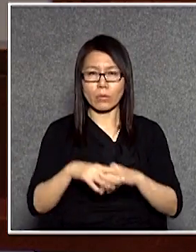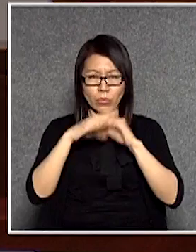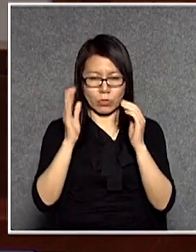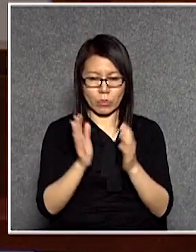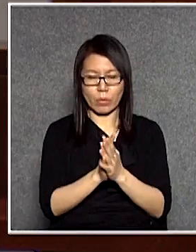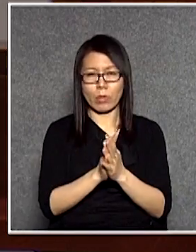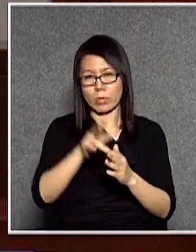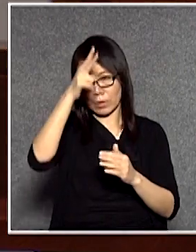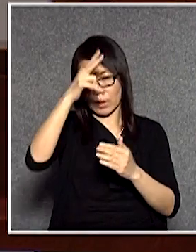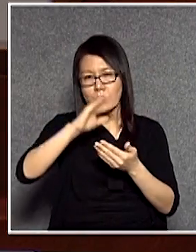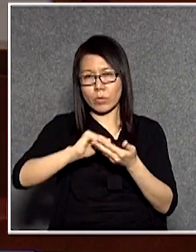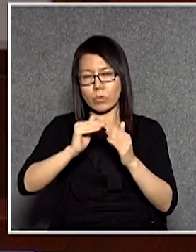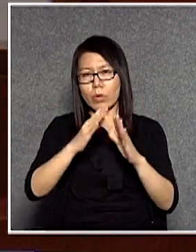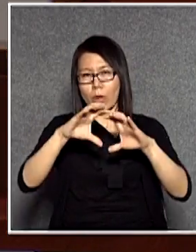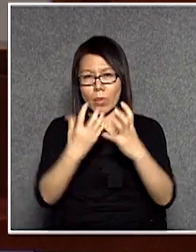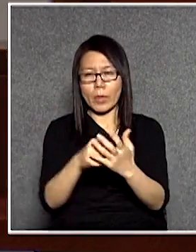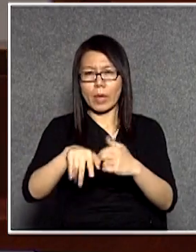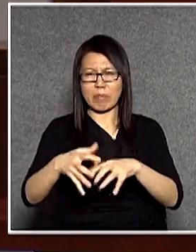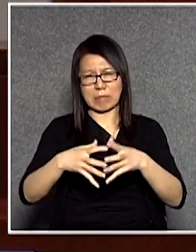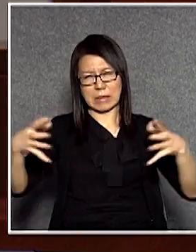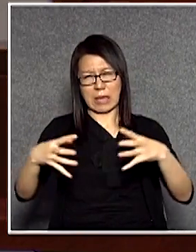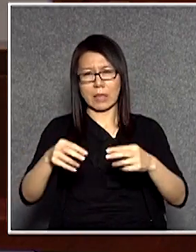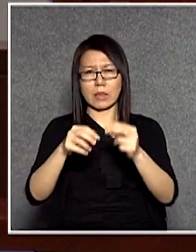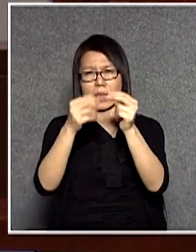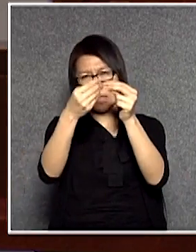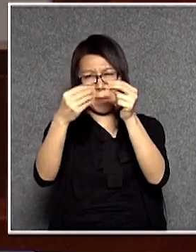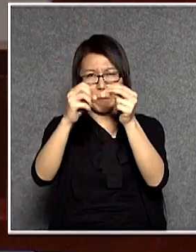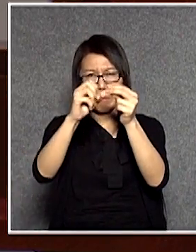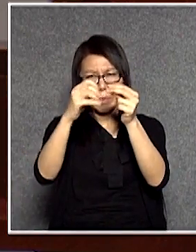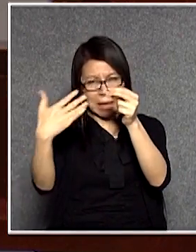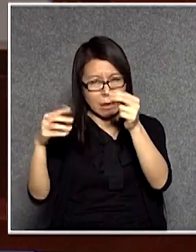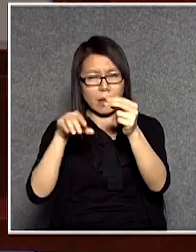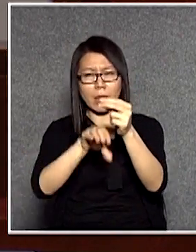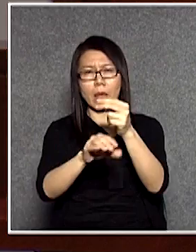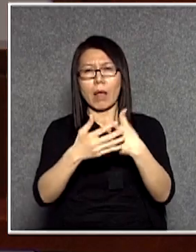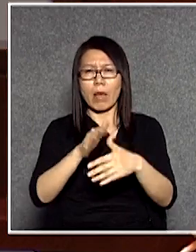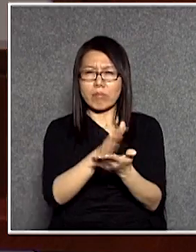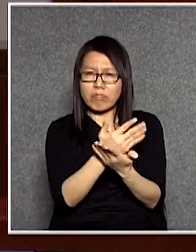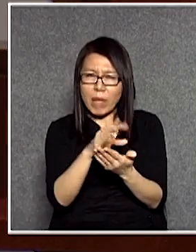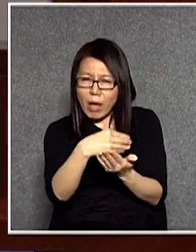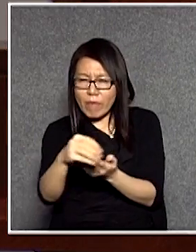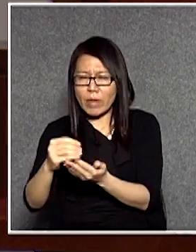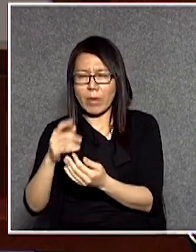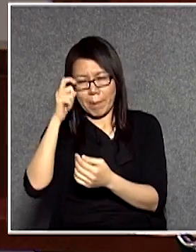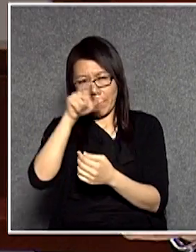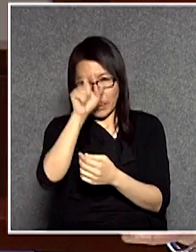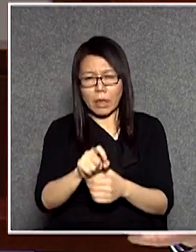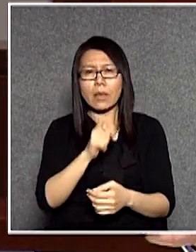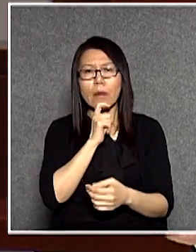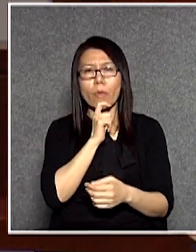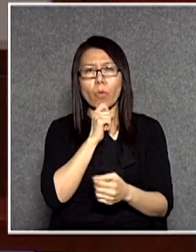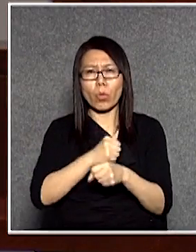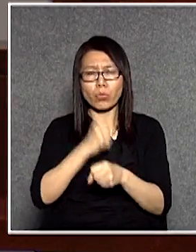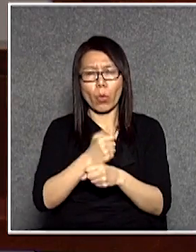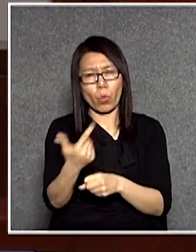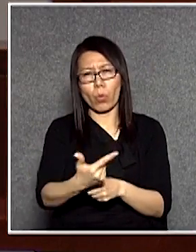門這麼大每年要用七十幾億資源分配有問題以及工作實在太多當然